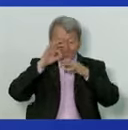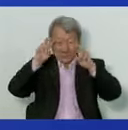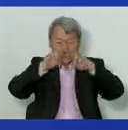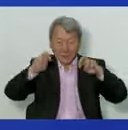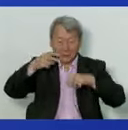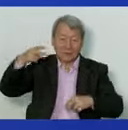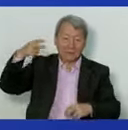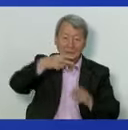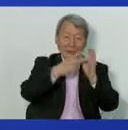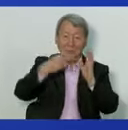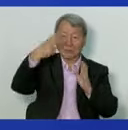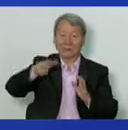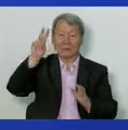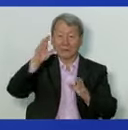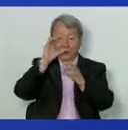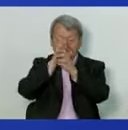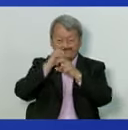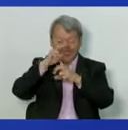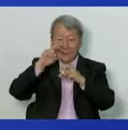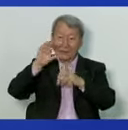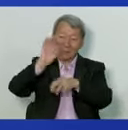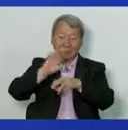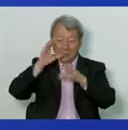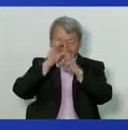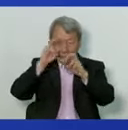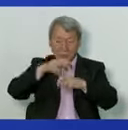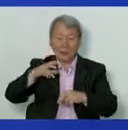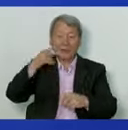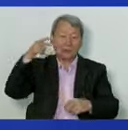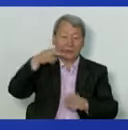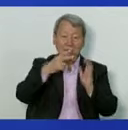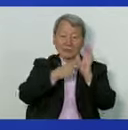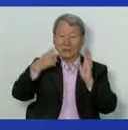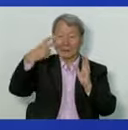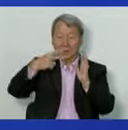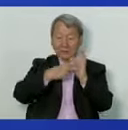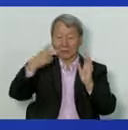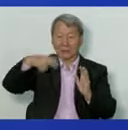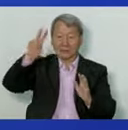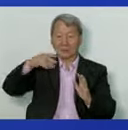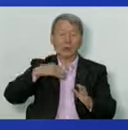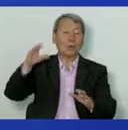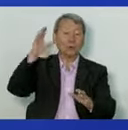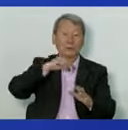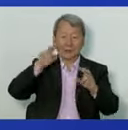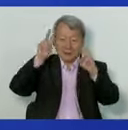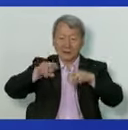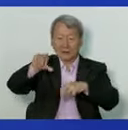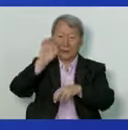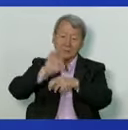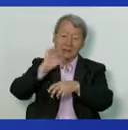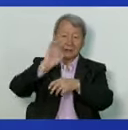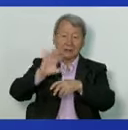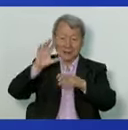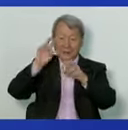2722 обследования. Это 2722 человека мы успели проверить на